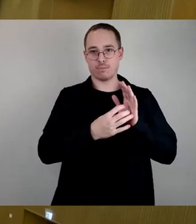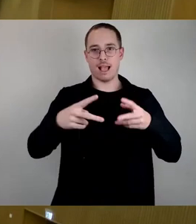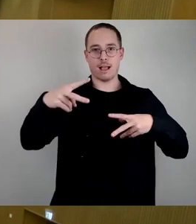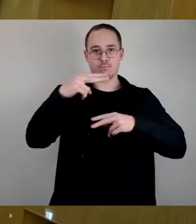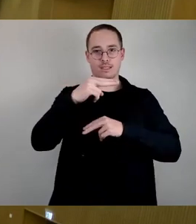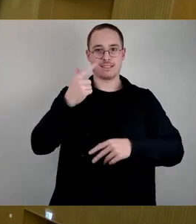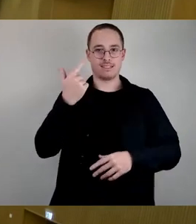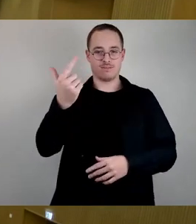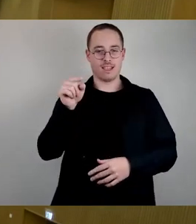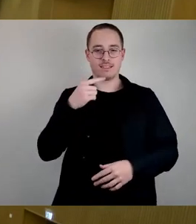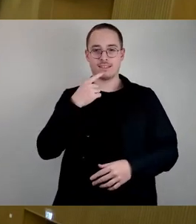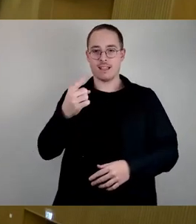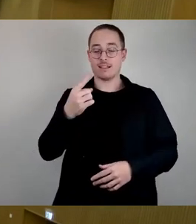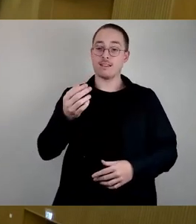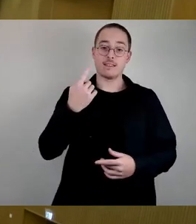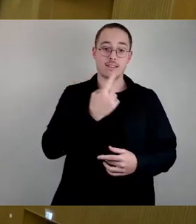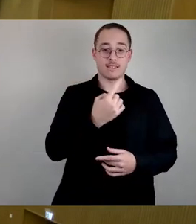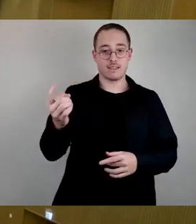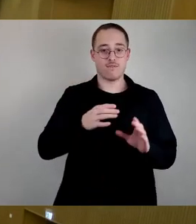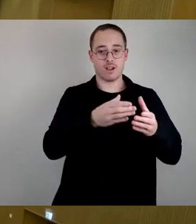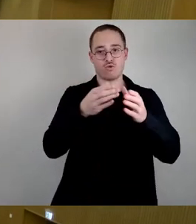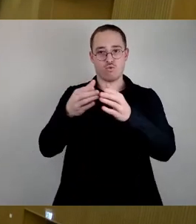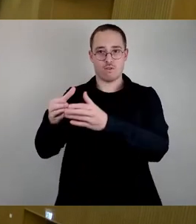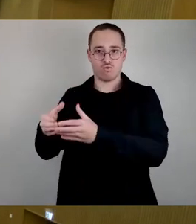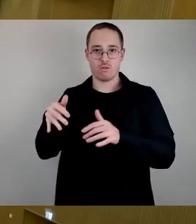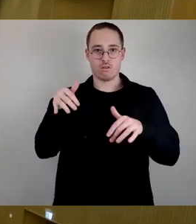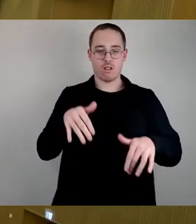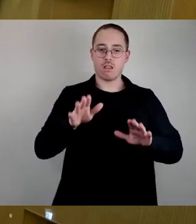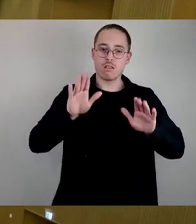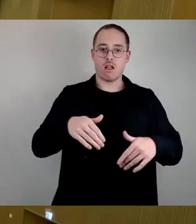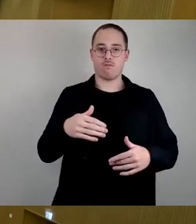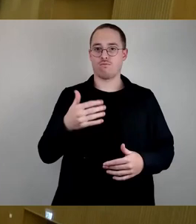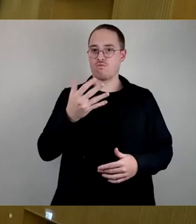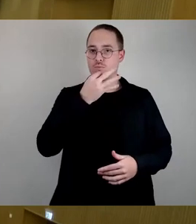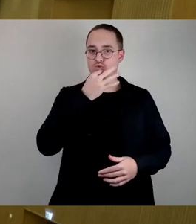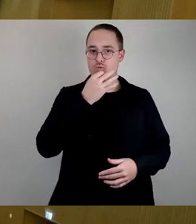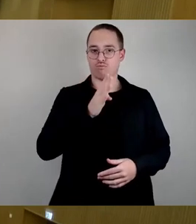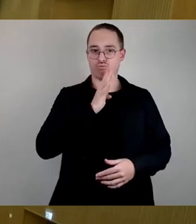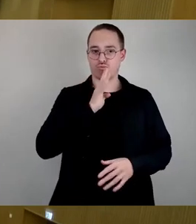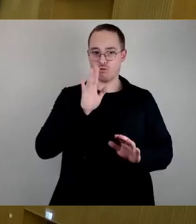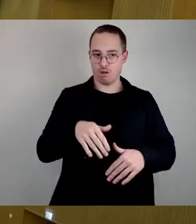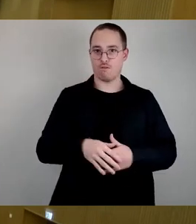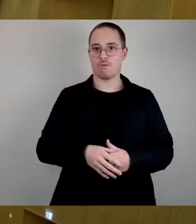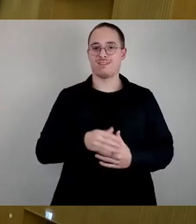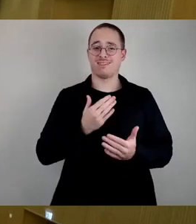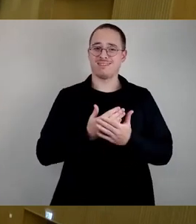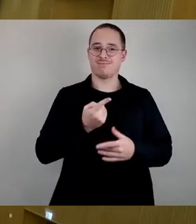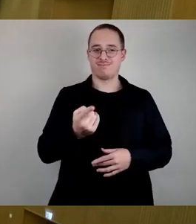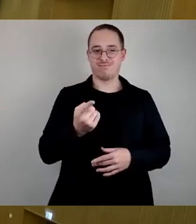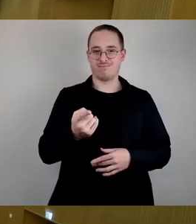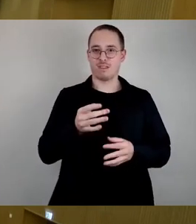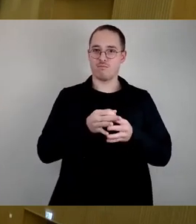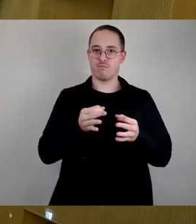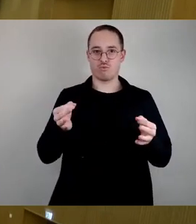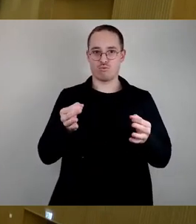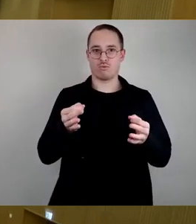stehen jeweils fünf Minuten Redezeit zu. Das heißt, an dem Tagesordnungspunkt sind Sie dann außen vor mit einem